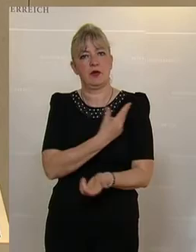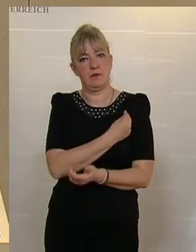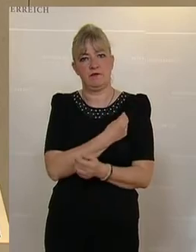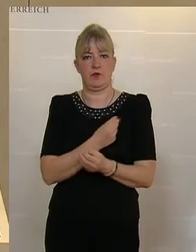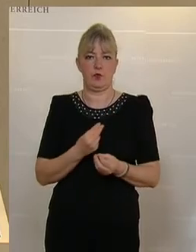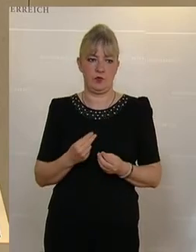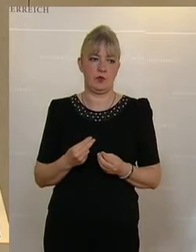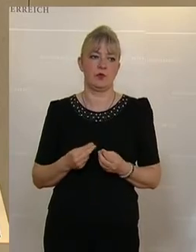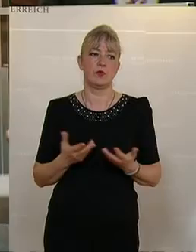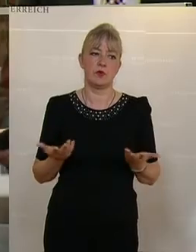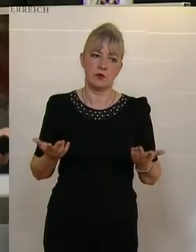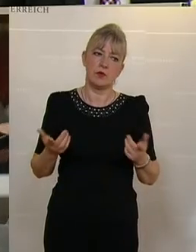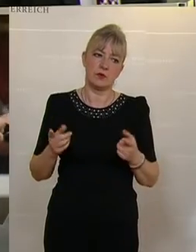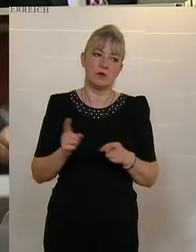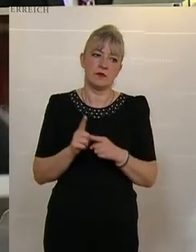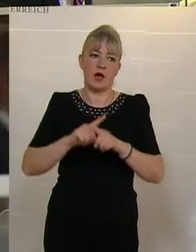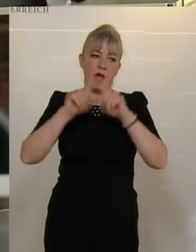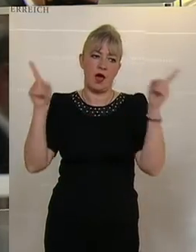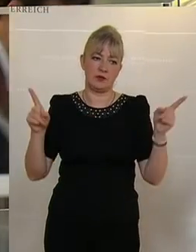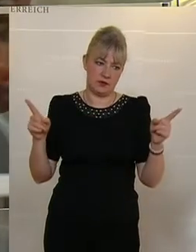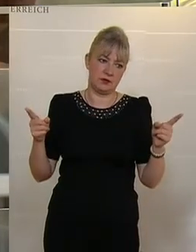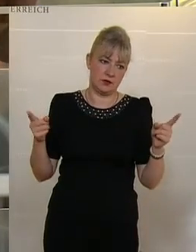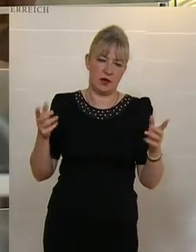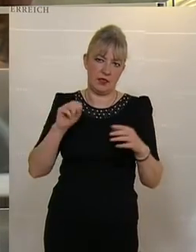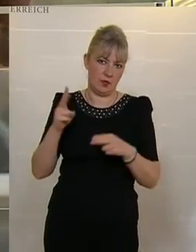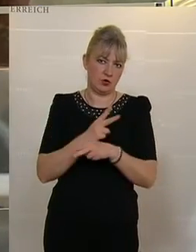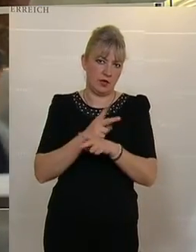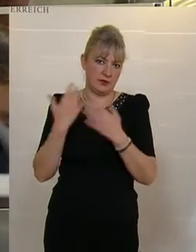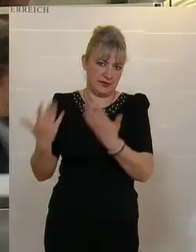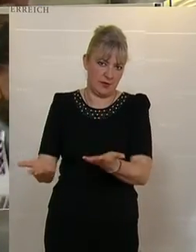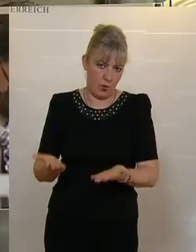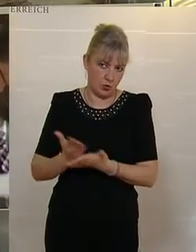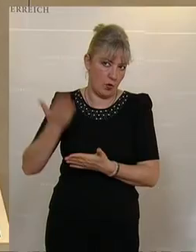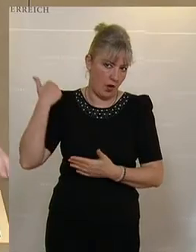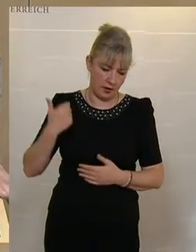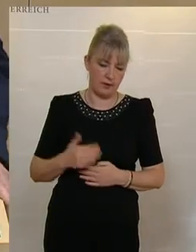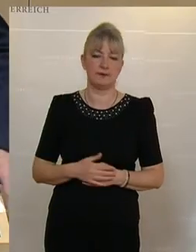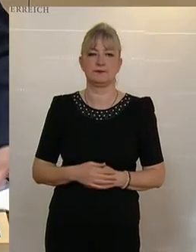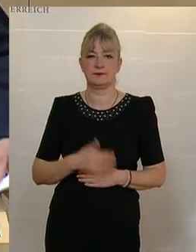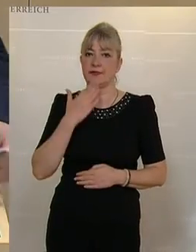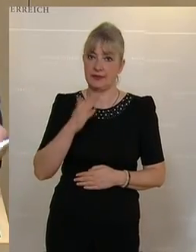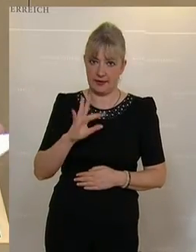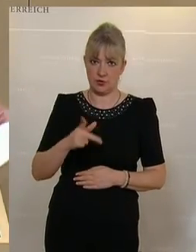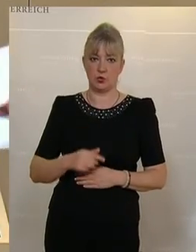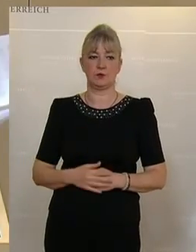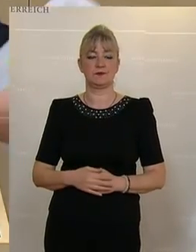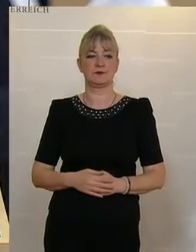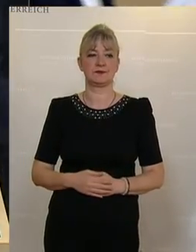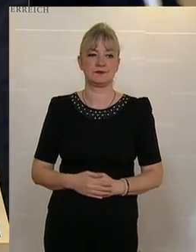Impfungen ermöglichen, wie es auch in anderen EU-Staaten schon längst übrig ist. Dankeschön.